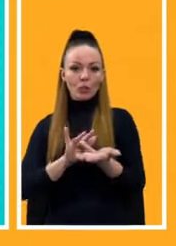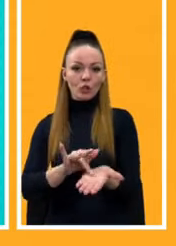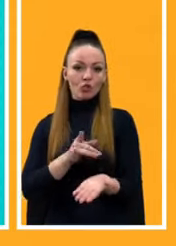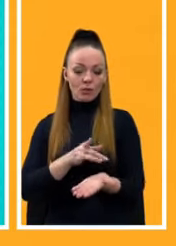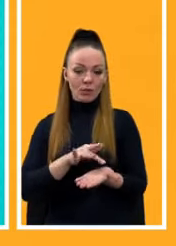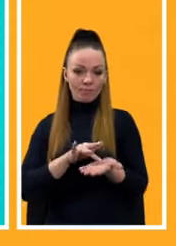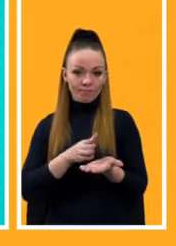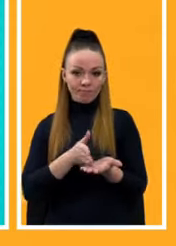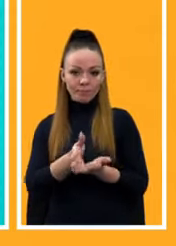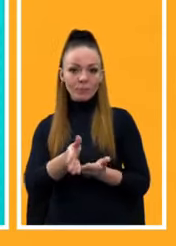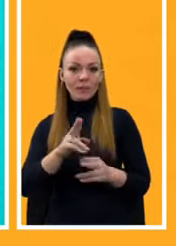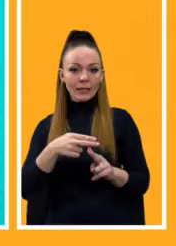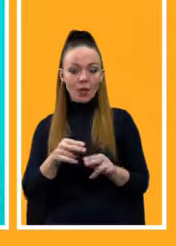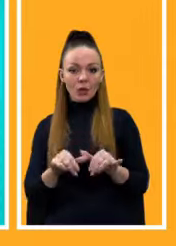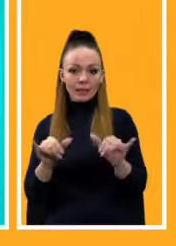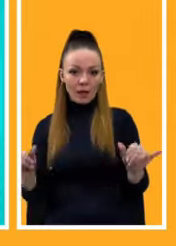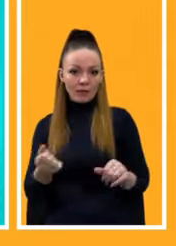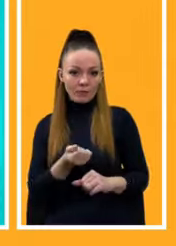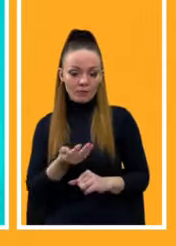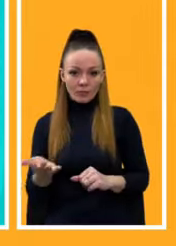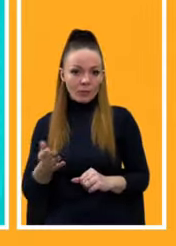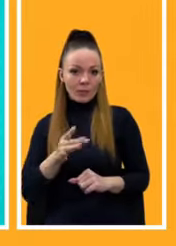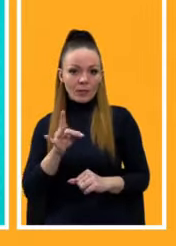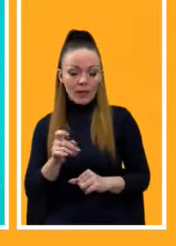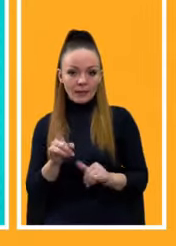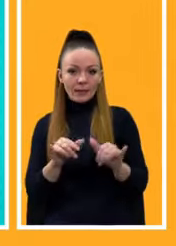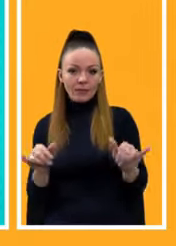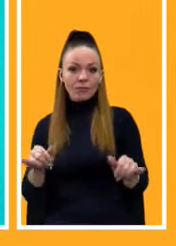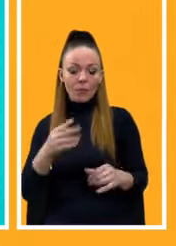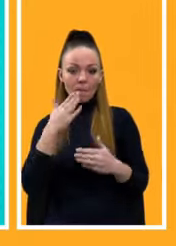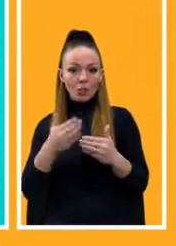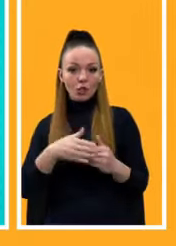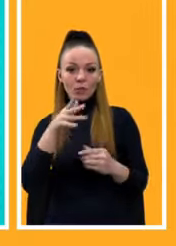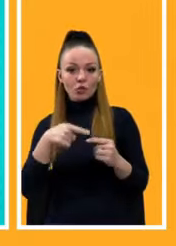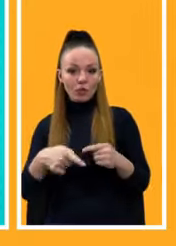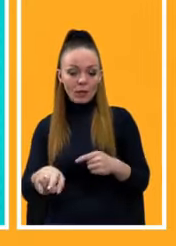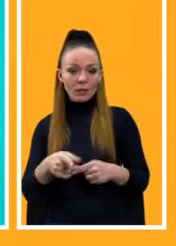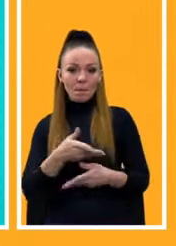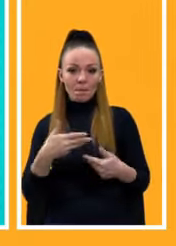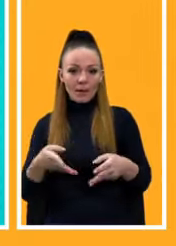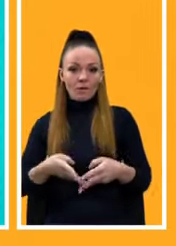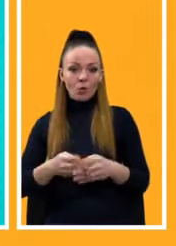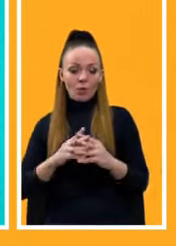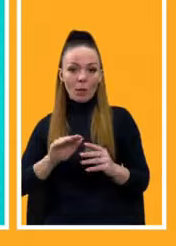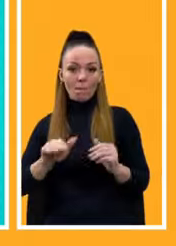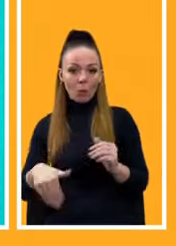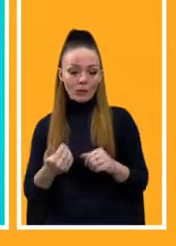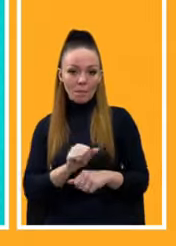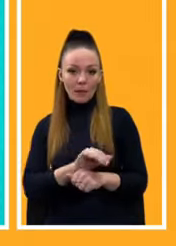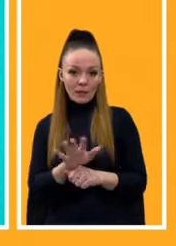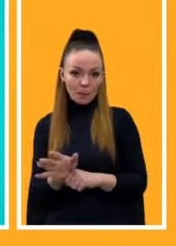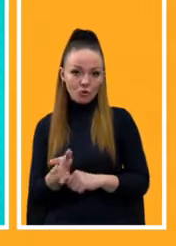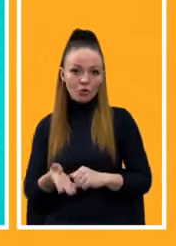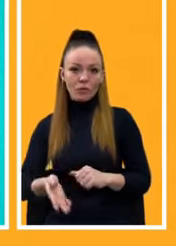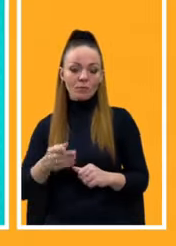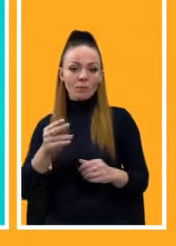це зростання в десятки разів вже найближчим часом. І це відновлення постпандемічне і зростання природні у зв'язку